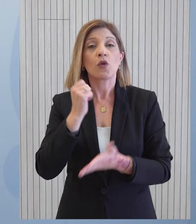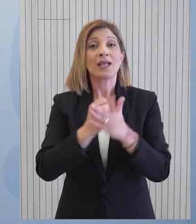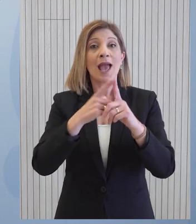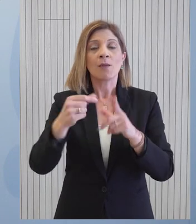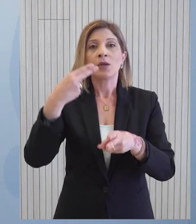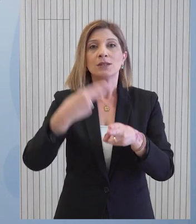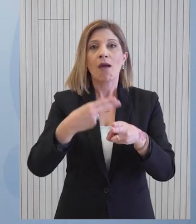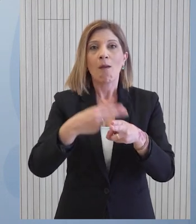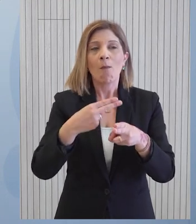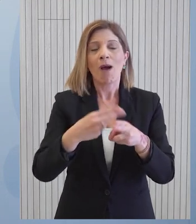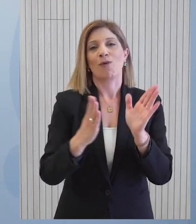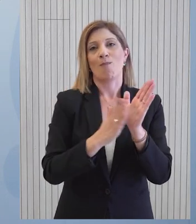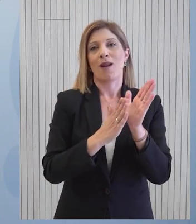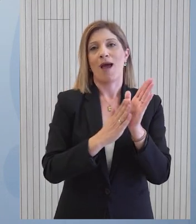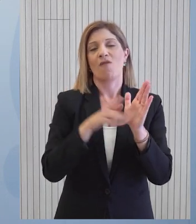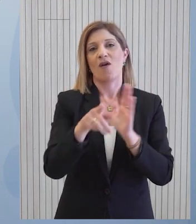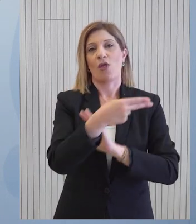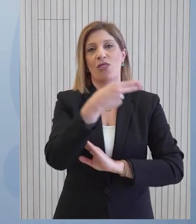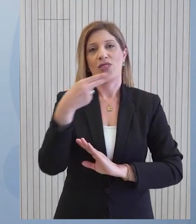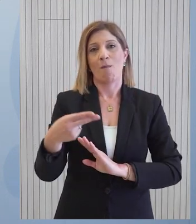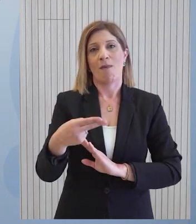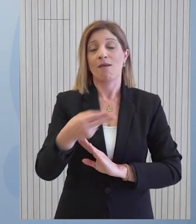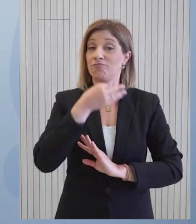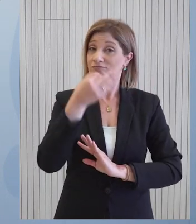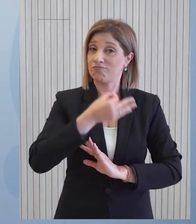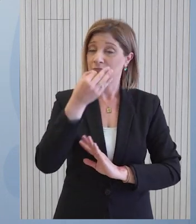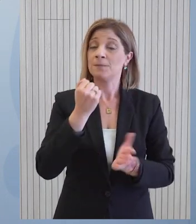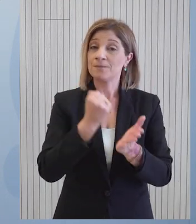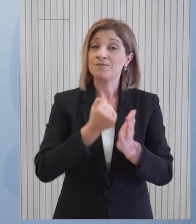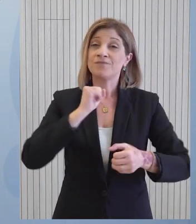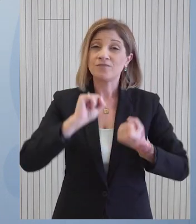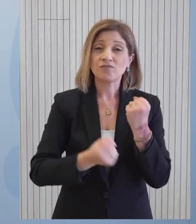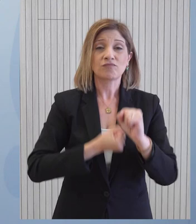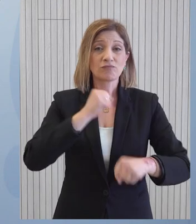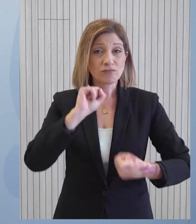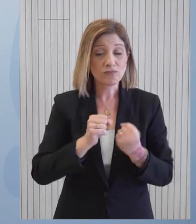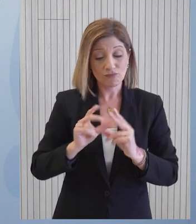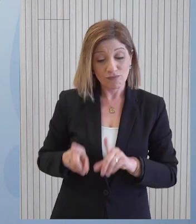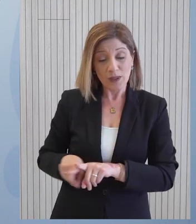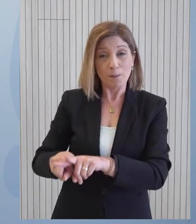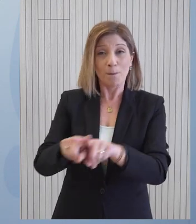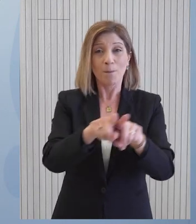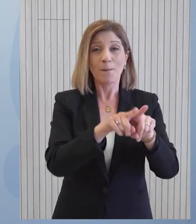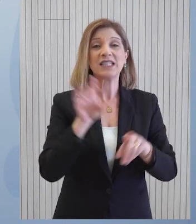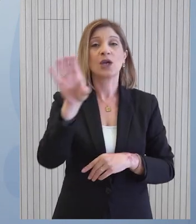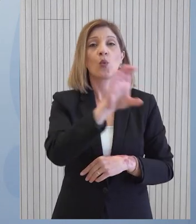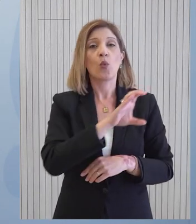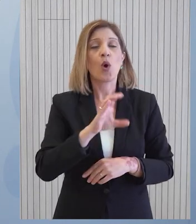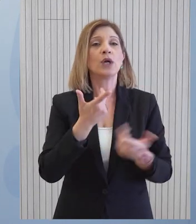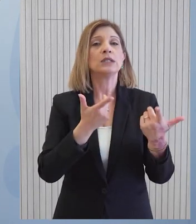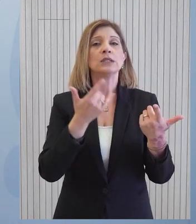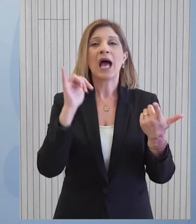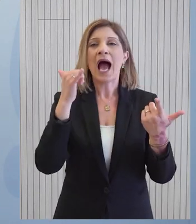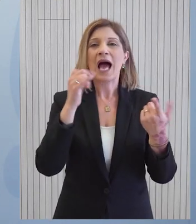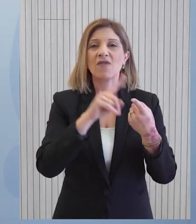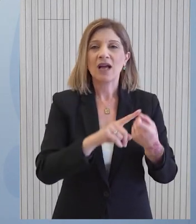για την ανάληψη της πρωτοβουλίας ενώ κάνει αναφορά και στις προσπάθειες που καταβλήθηκαν από κοινού με άλλες χώρες όπως είναι τα Ηνωμένα